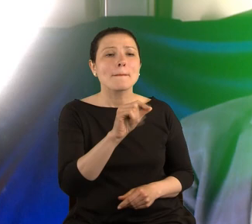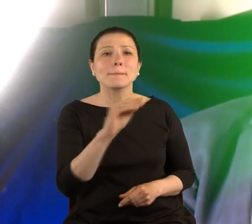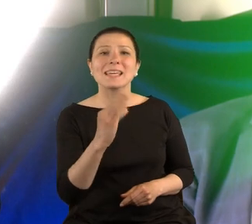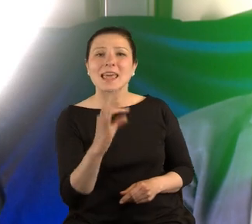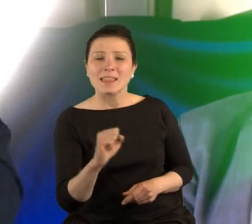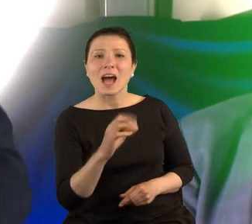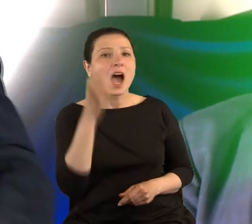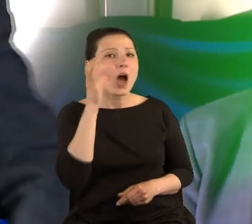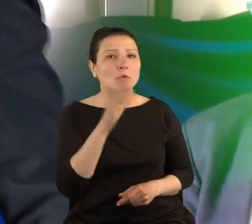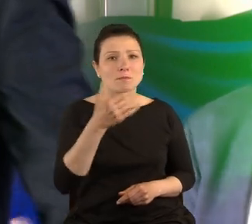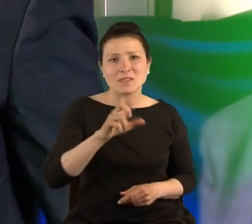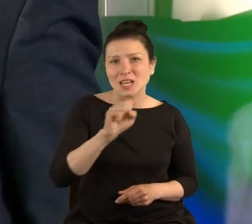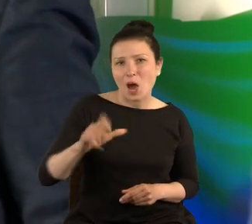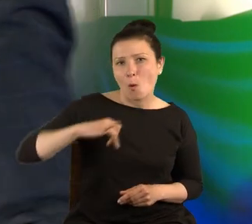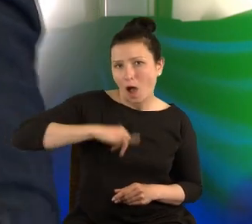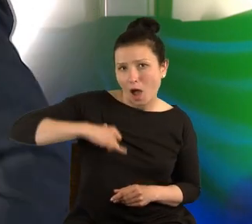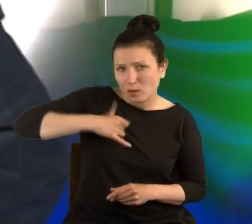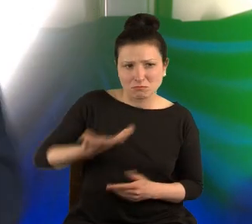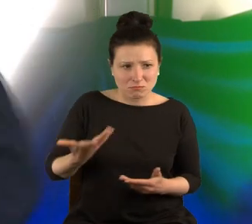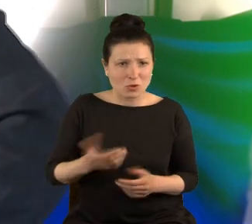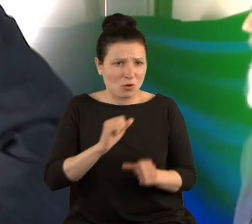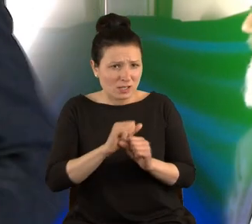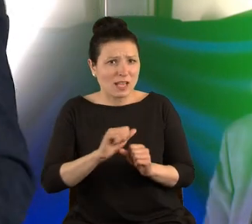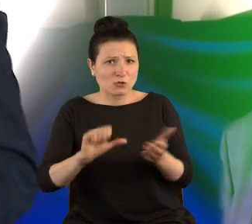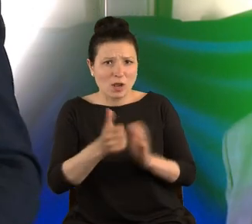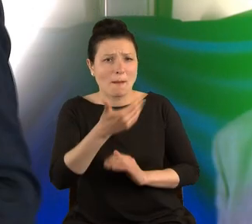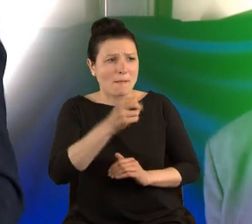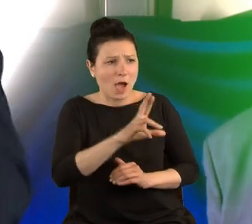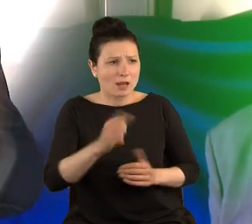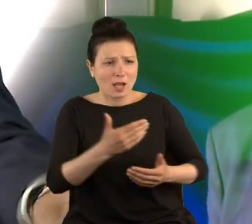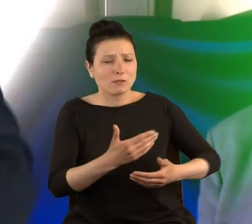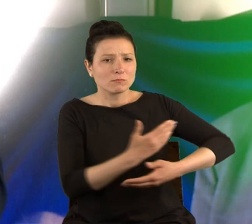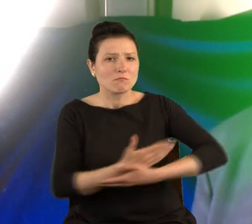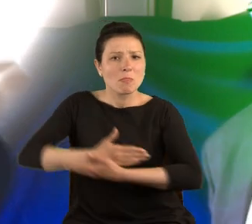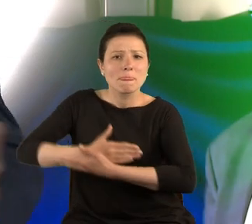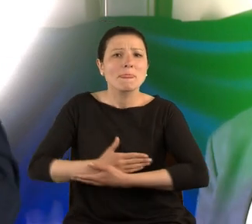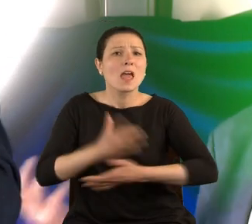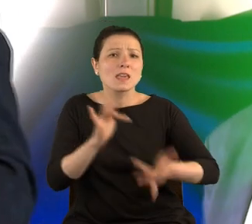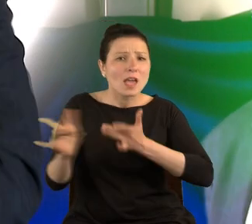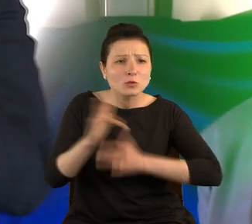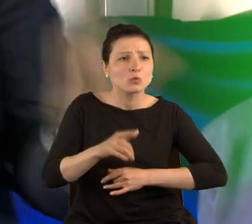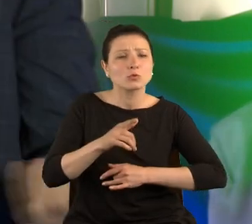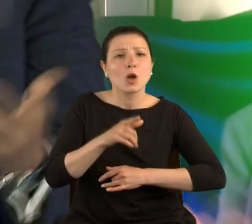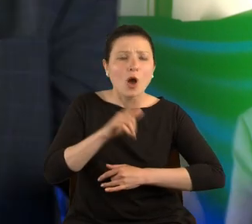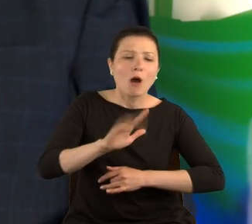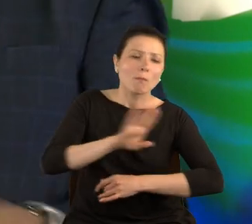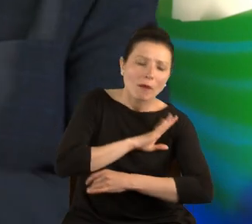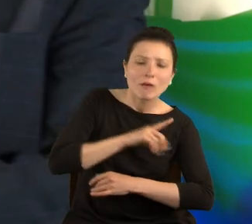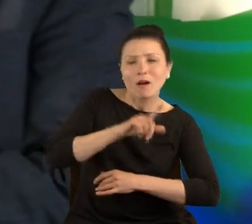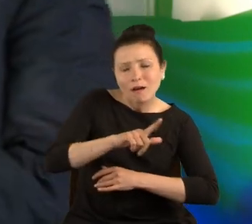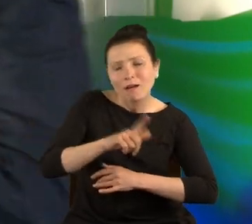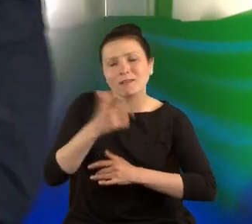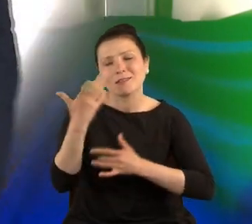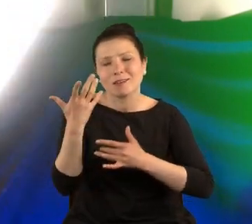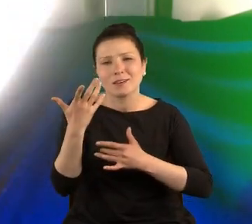Anioła? No to Maria siedzi i ona trzyma Pana Jezusa, on jest martwy, ona jest żywa i ona się smuci.